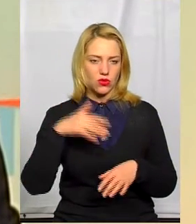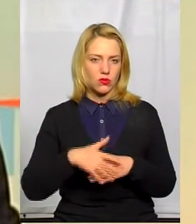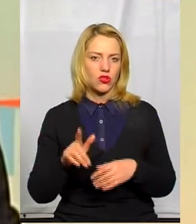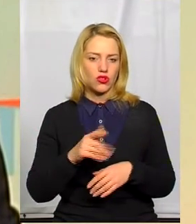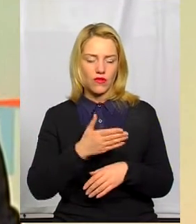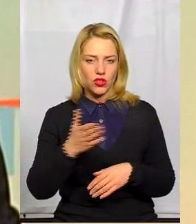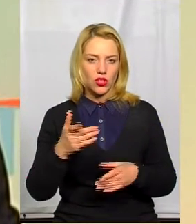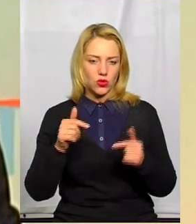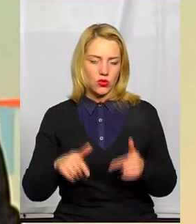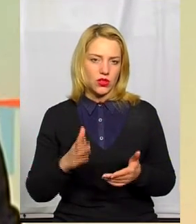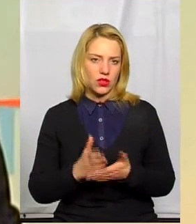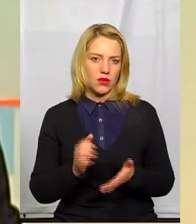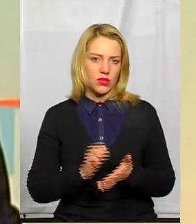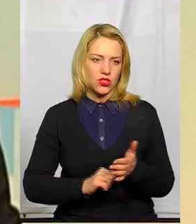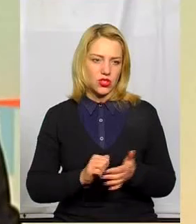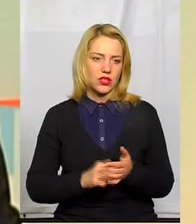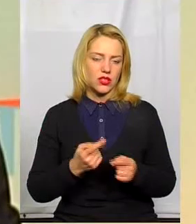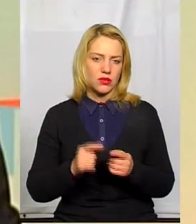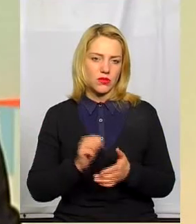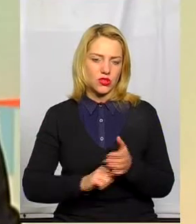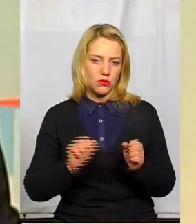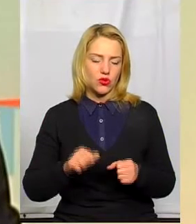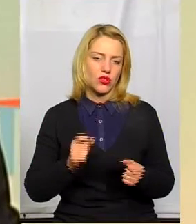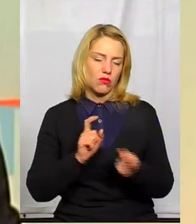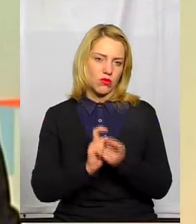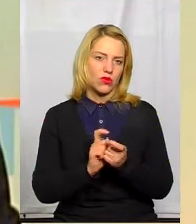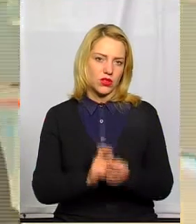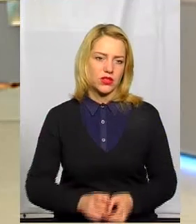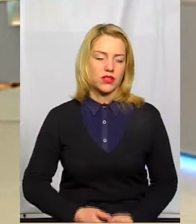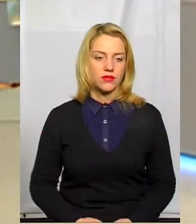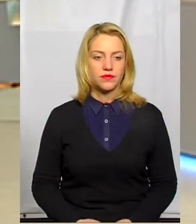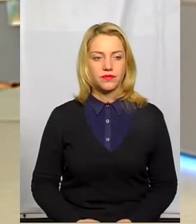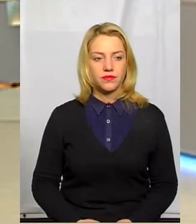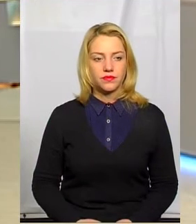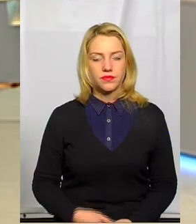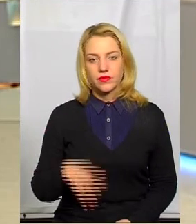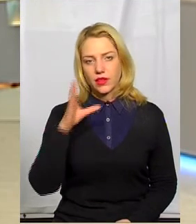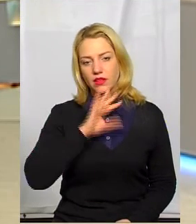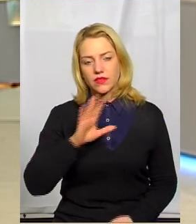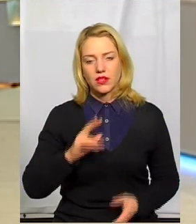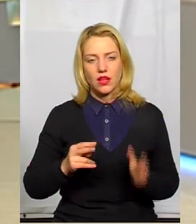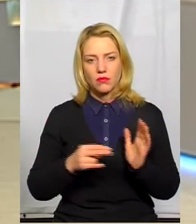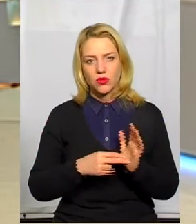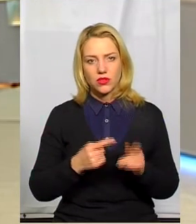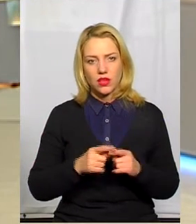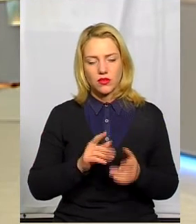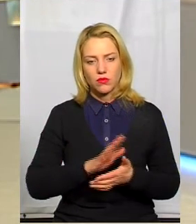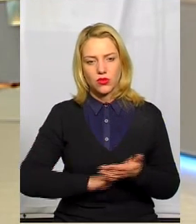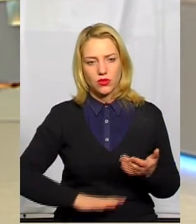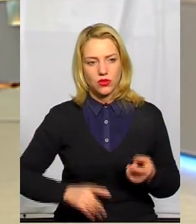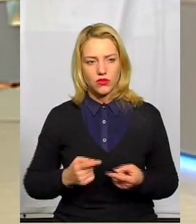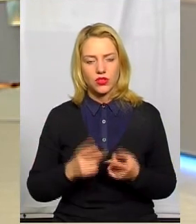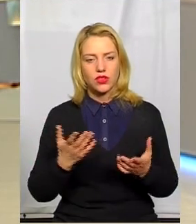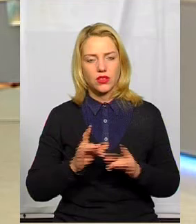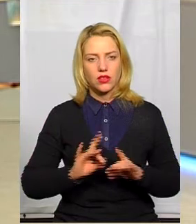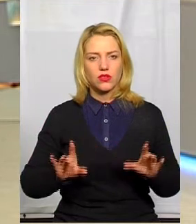тут, і на це є причина, але можна з цими причинами боротися, щоб їх виправити в подальшому. Не встигаємо вже поставити продовження, нам ще Андрій Геєв